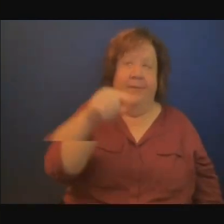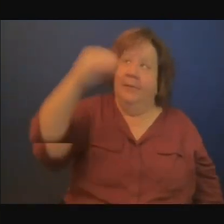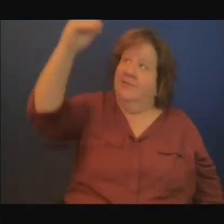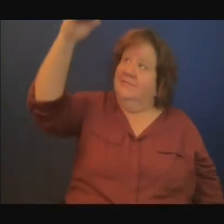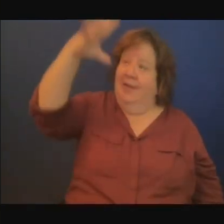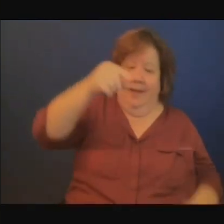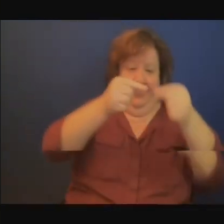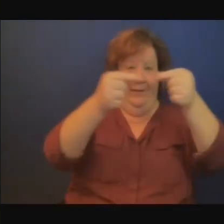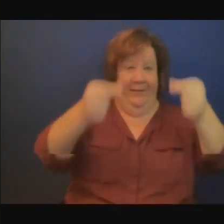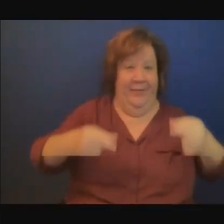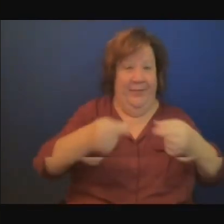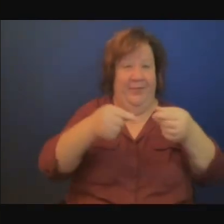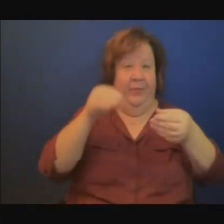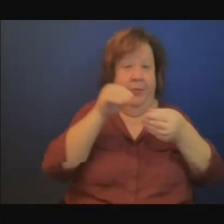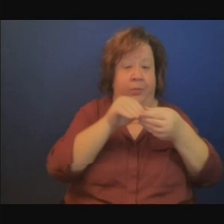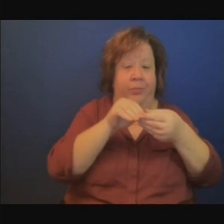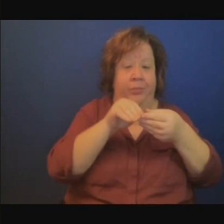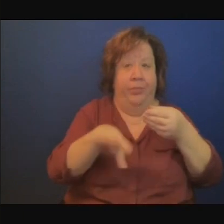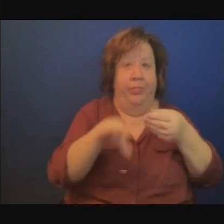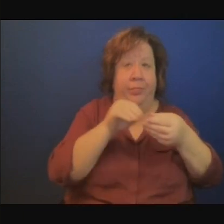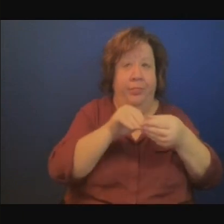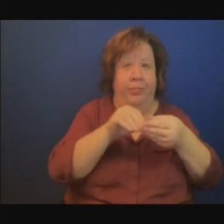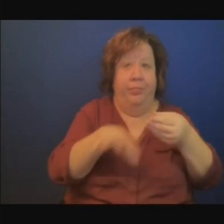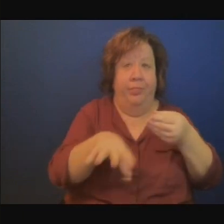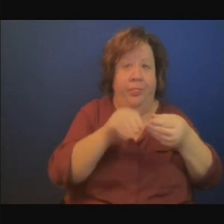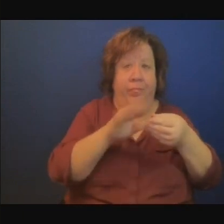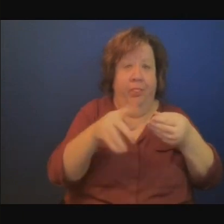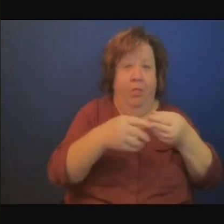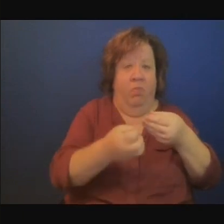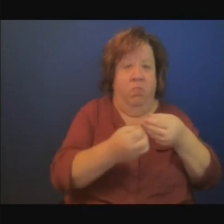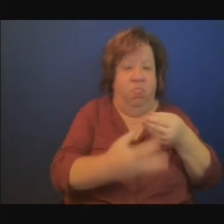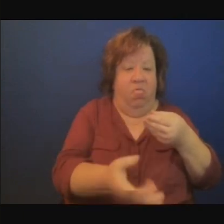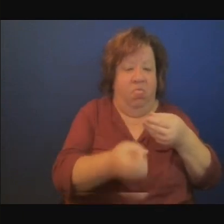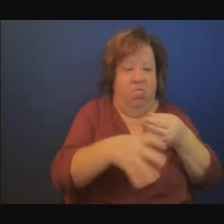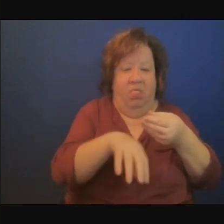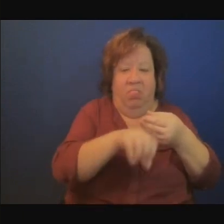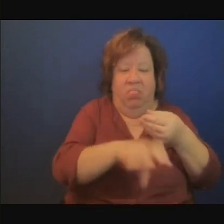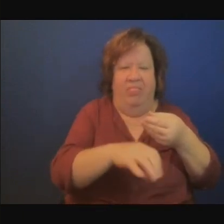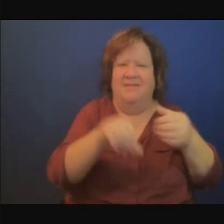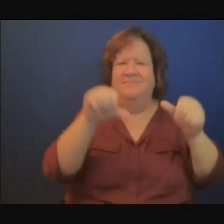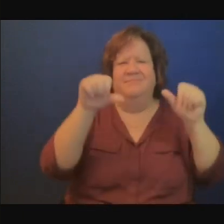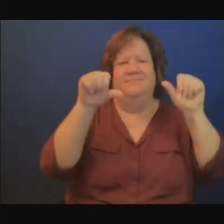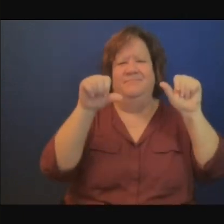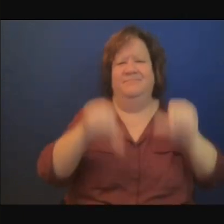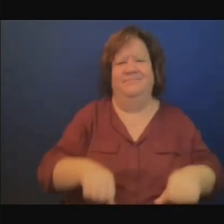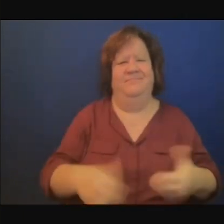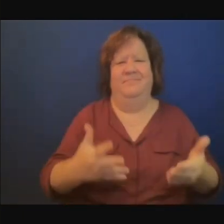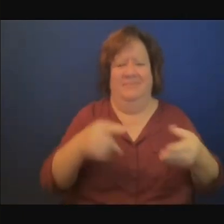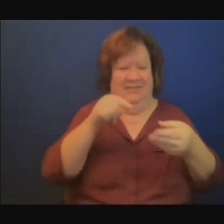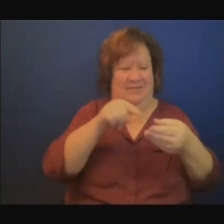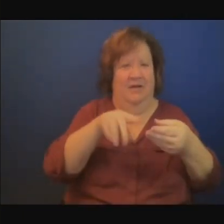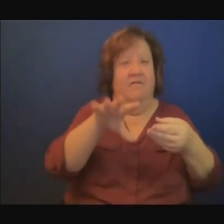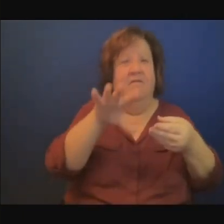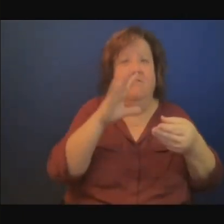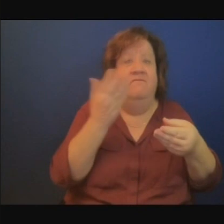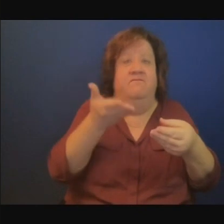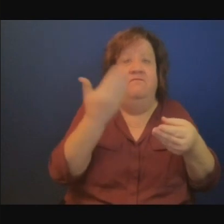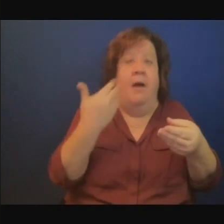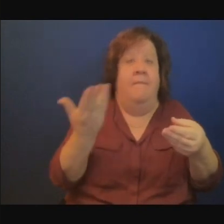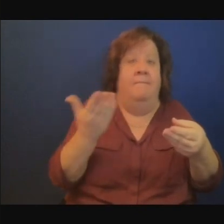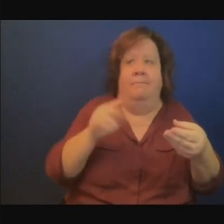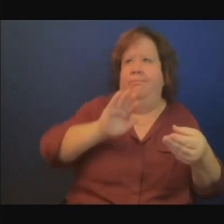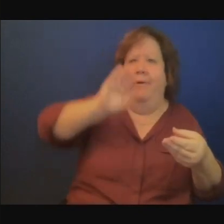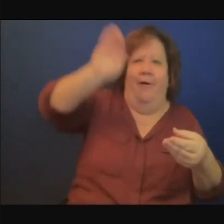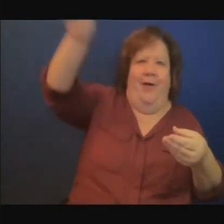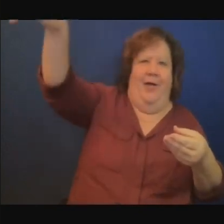capacités pour faire de la recherche durable mais d'autres font de la recherche de mauvaise qualité ils ont des produits de mauvaise qualité